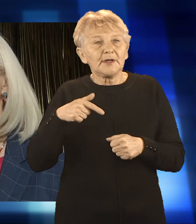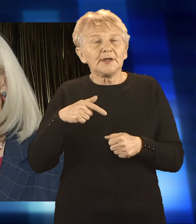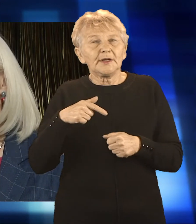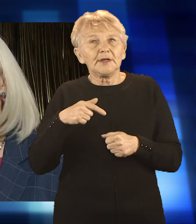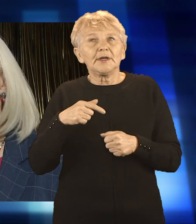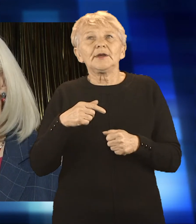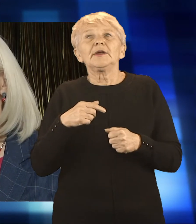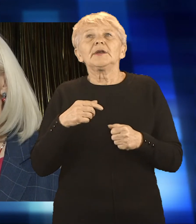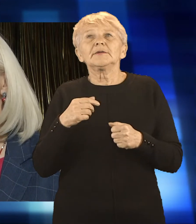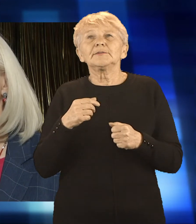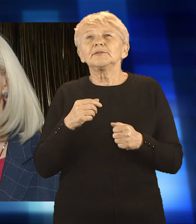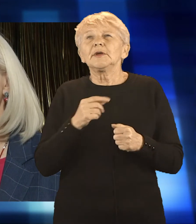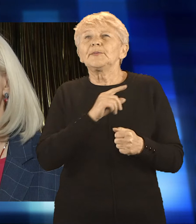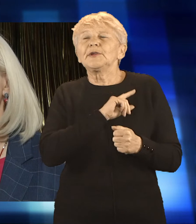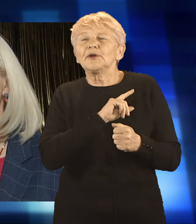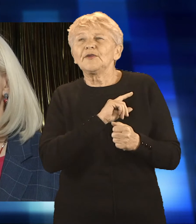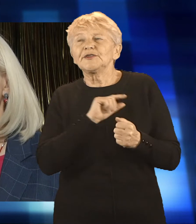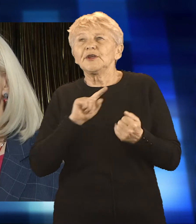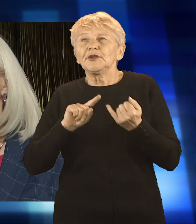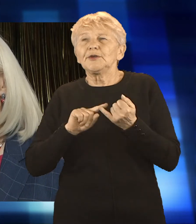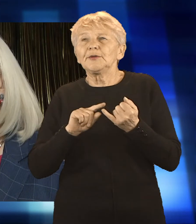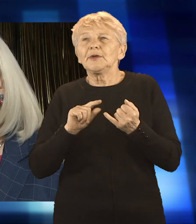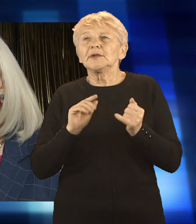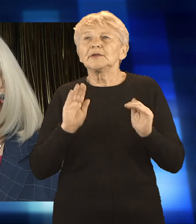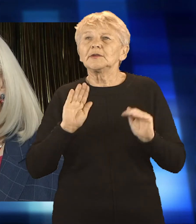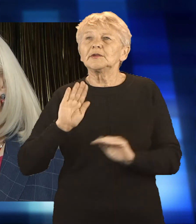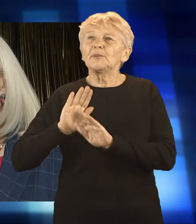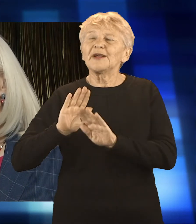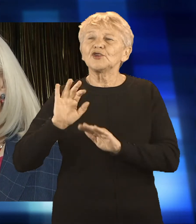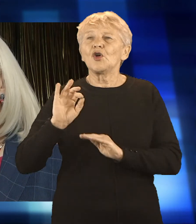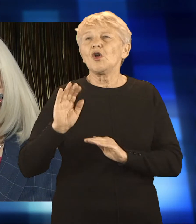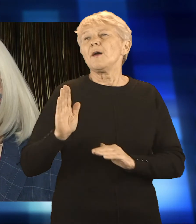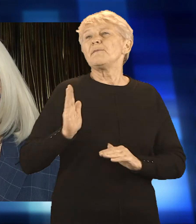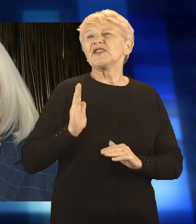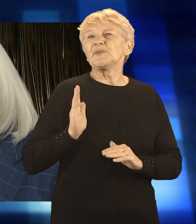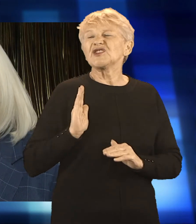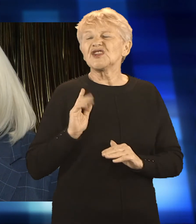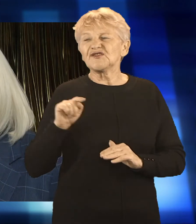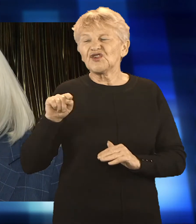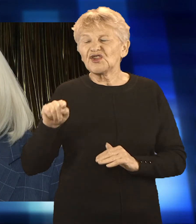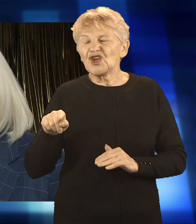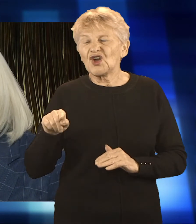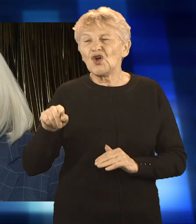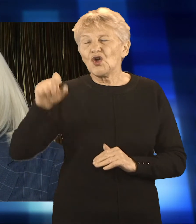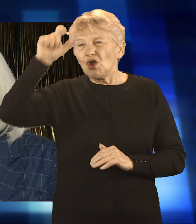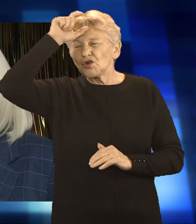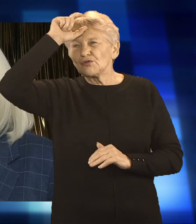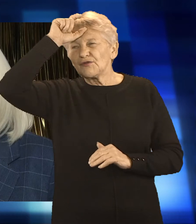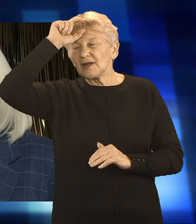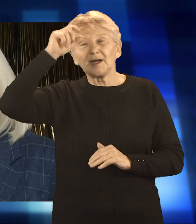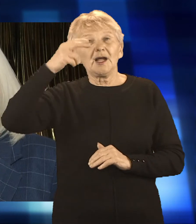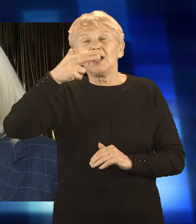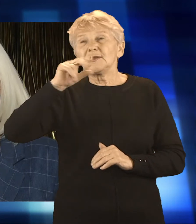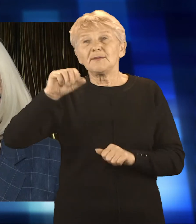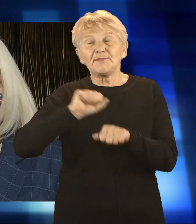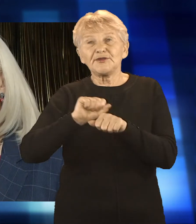agresją krzykiem. To jest bardzo ważne z tego powodu, że ten człowiek, który przeżywa meldauny, ale